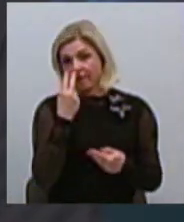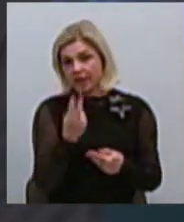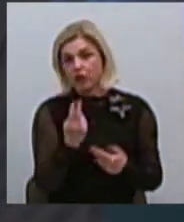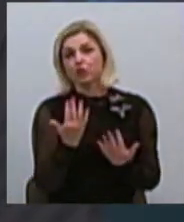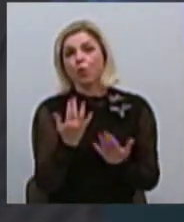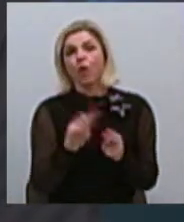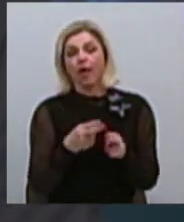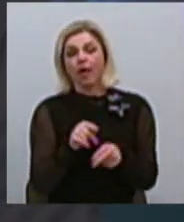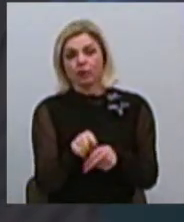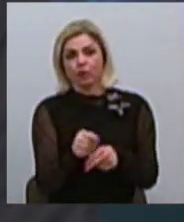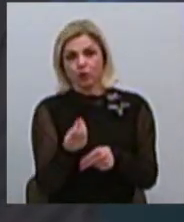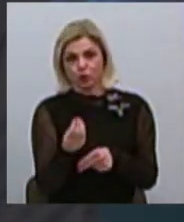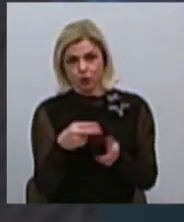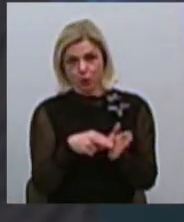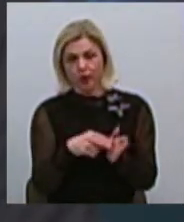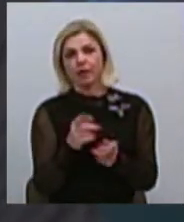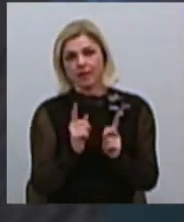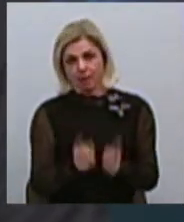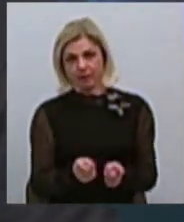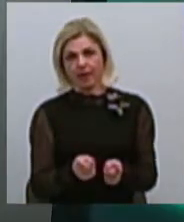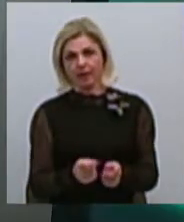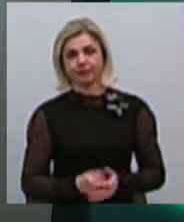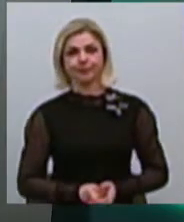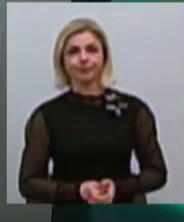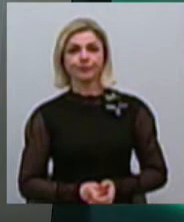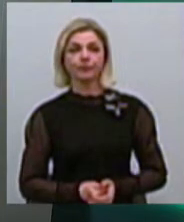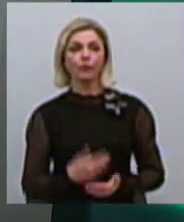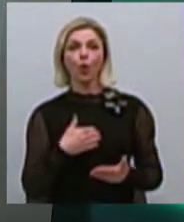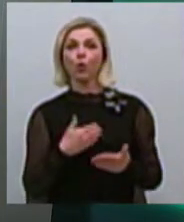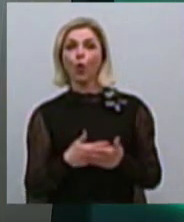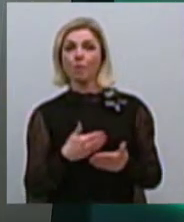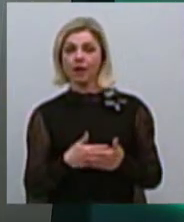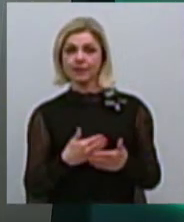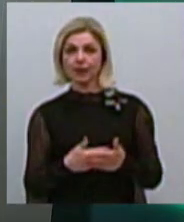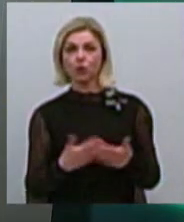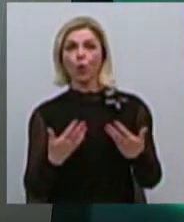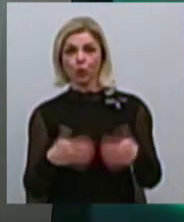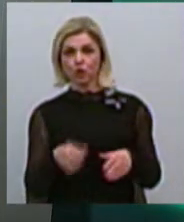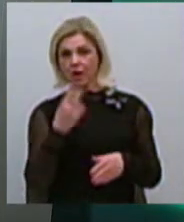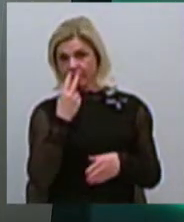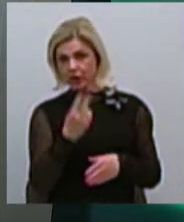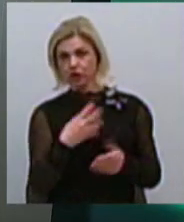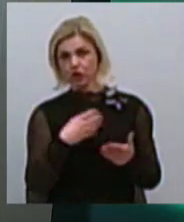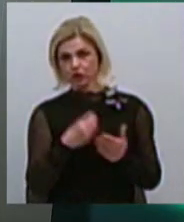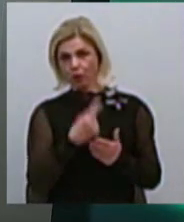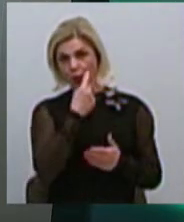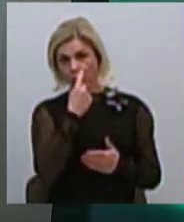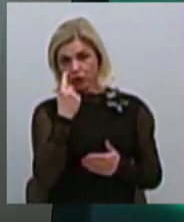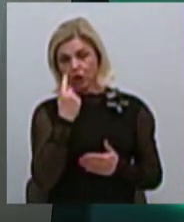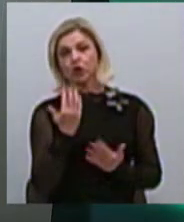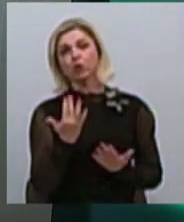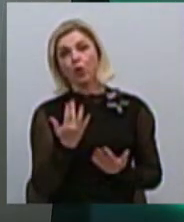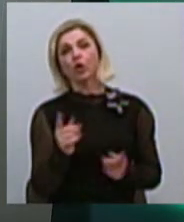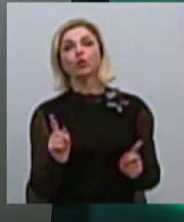скільки це стоить на самом деле. Тобто громадськість вже бачить на власні очі, скільки ще.